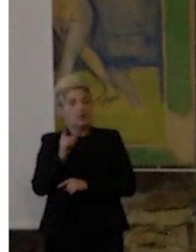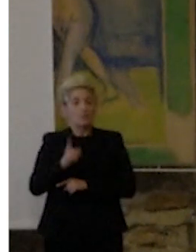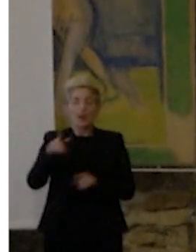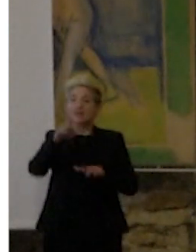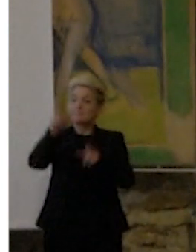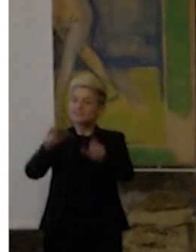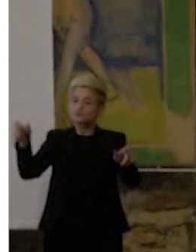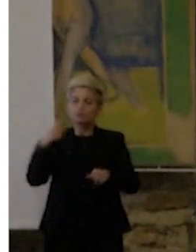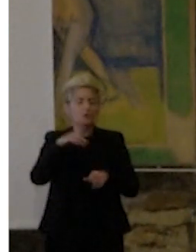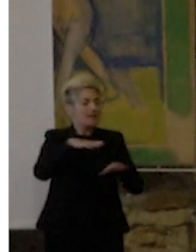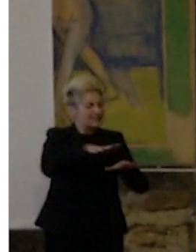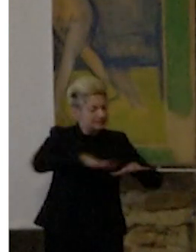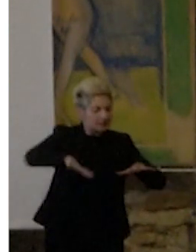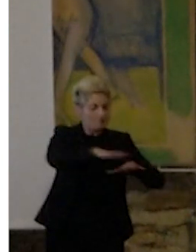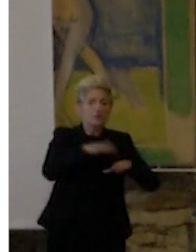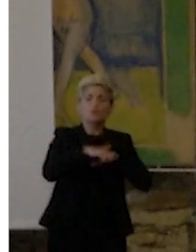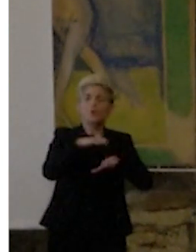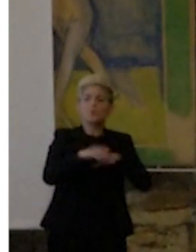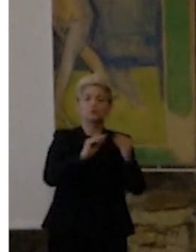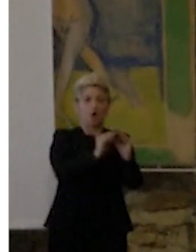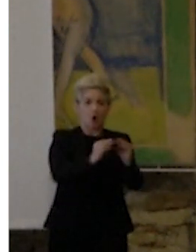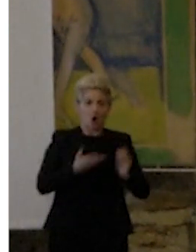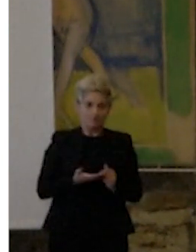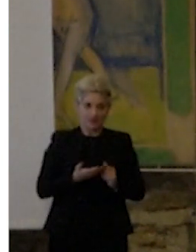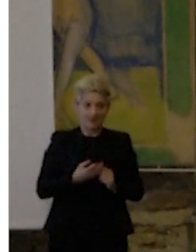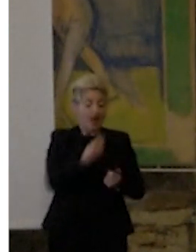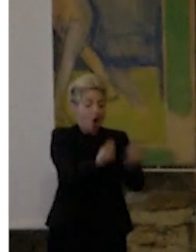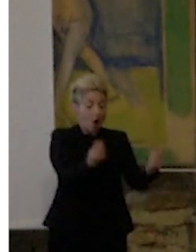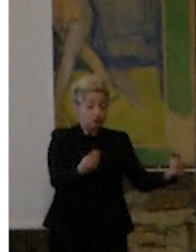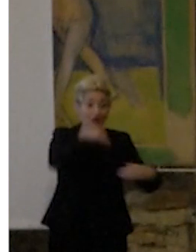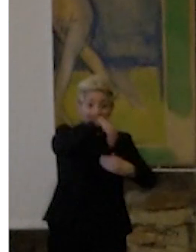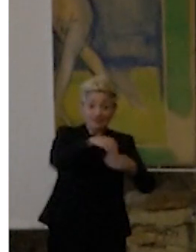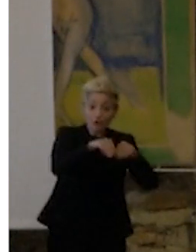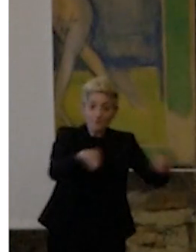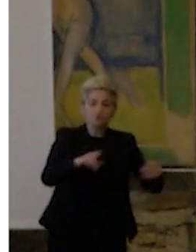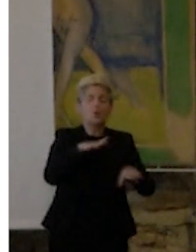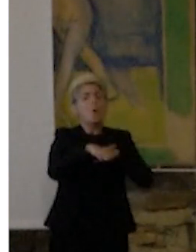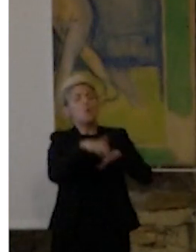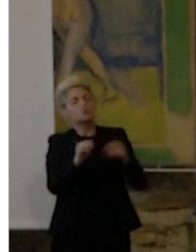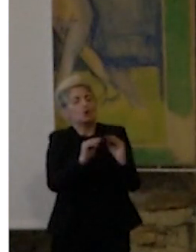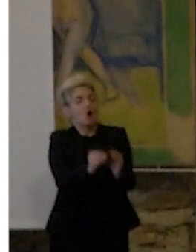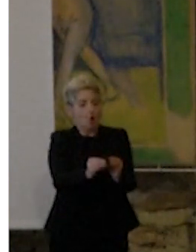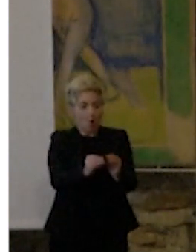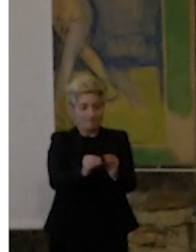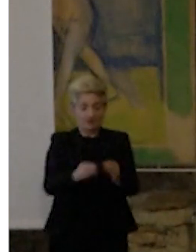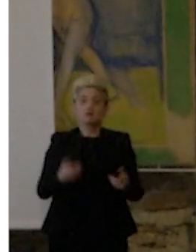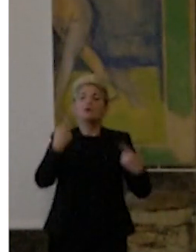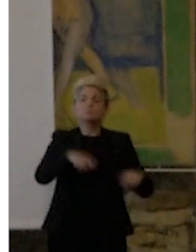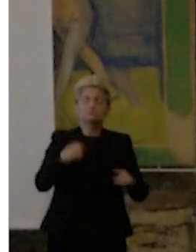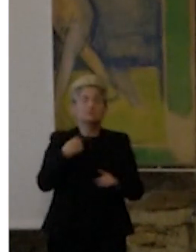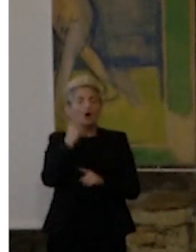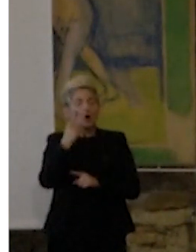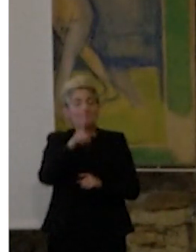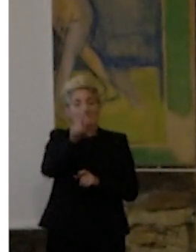gli spazi e la mostra, gli oggetti. E vado a vedere come le persone postano su